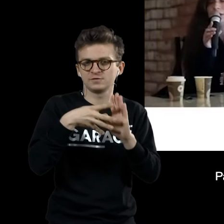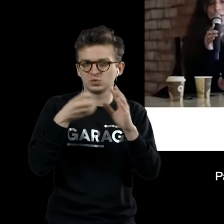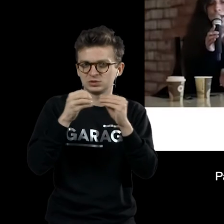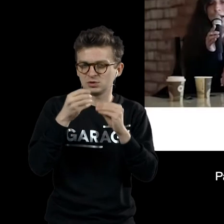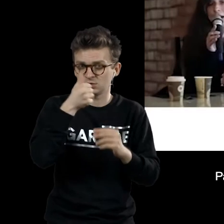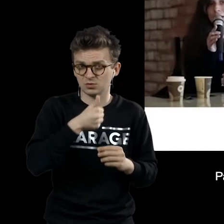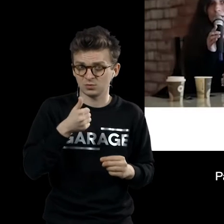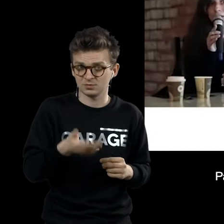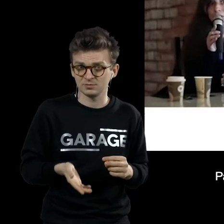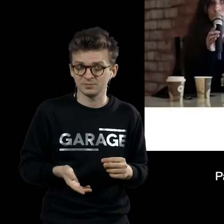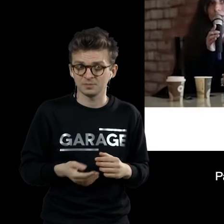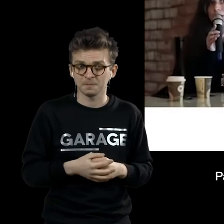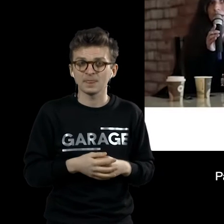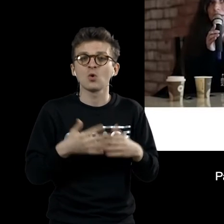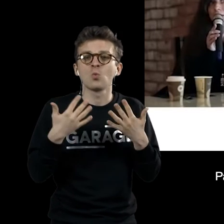-е годы.